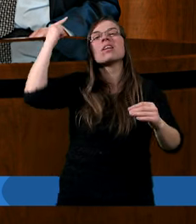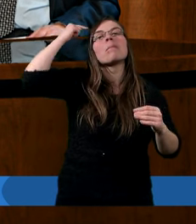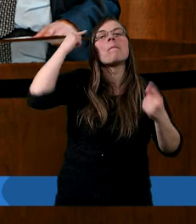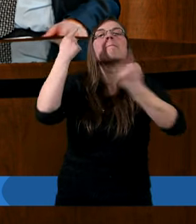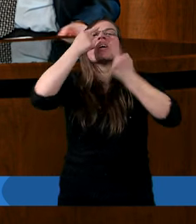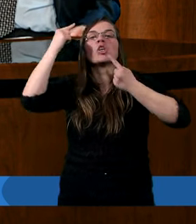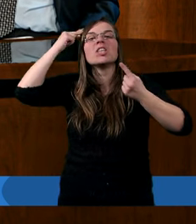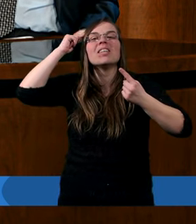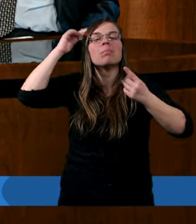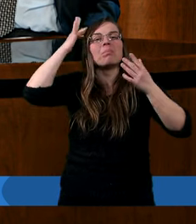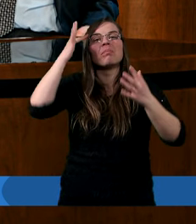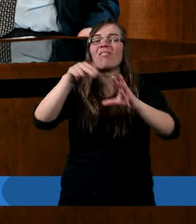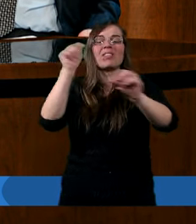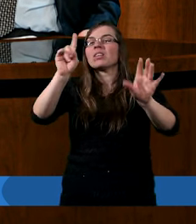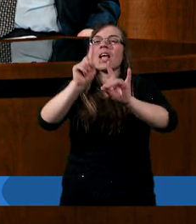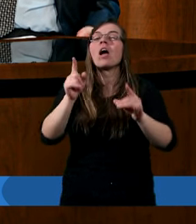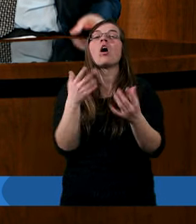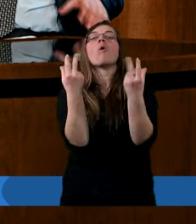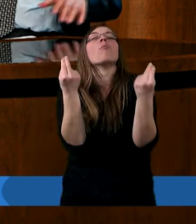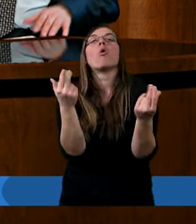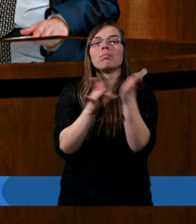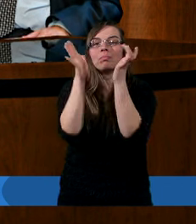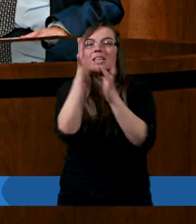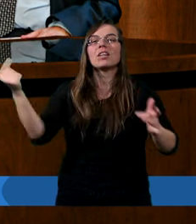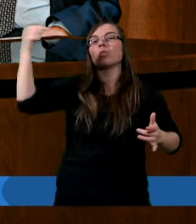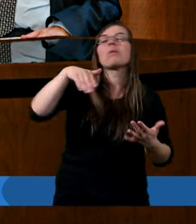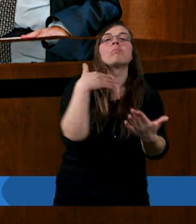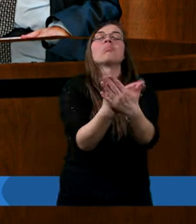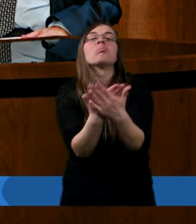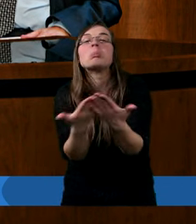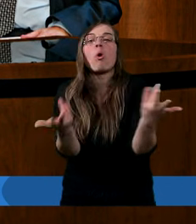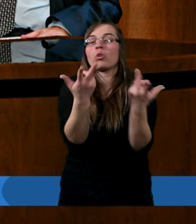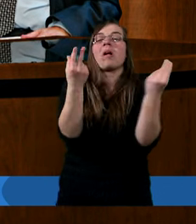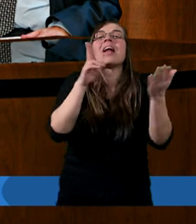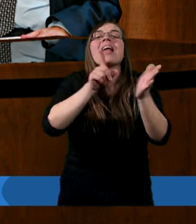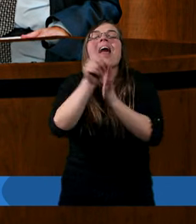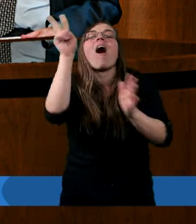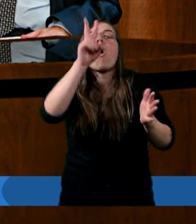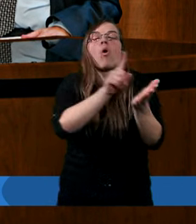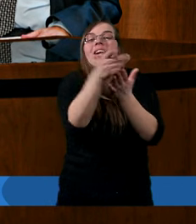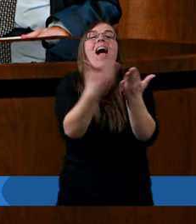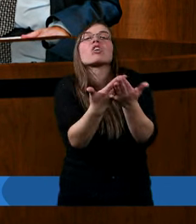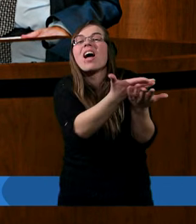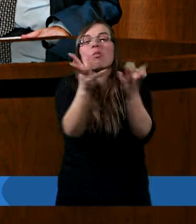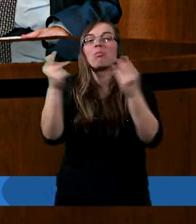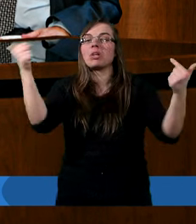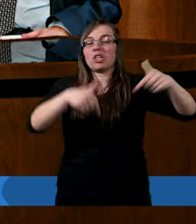myślenia. Po co Chrystus przyjdzie? Po kogo Chrystus przyjdzie tutaj na ten świat?